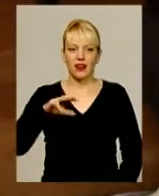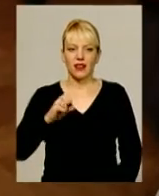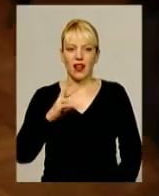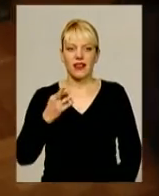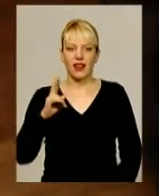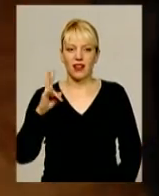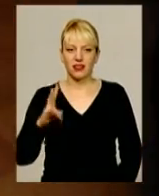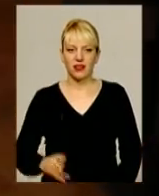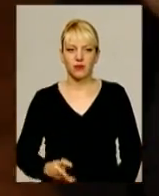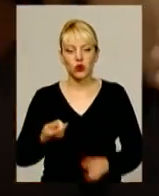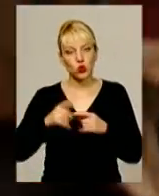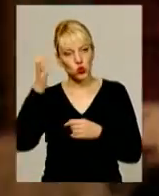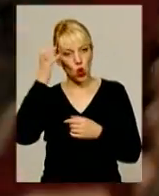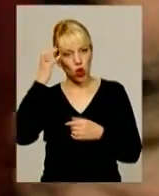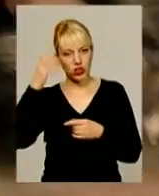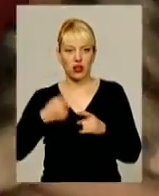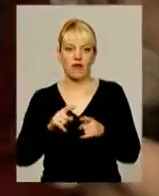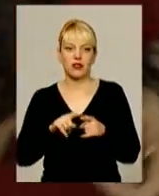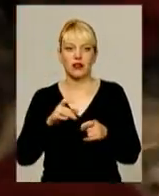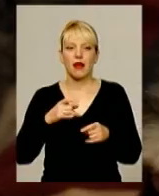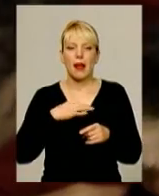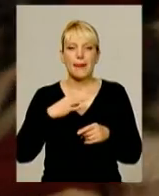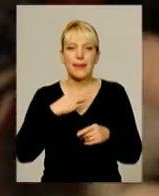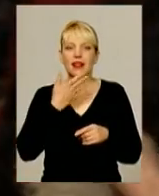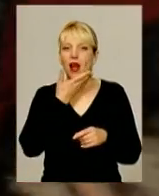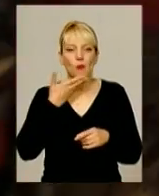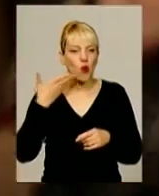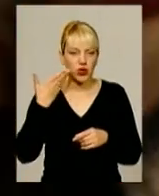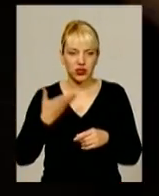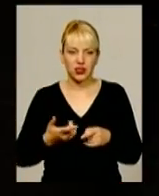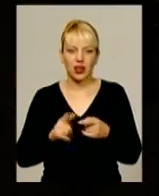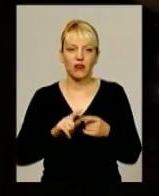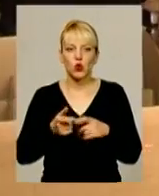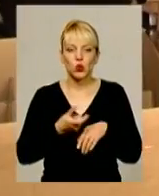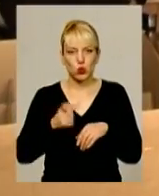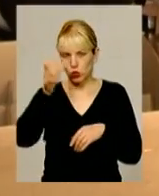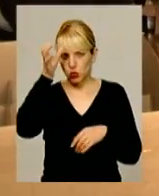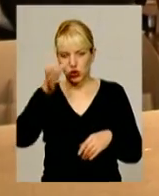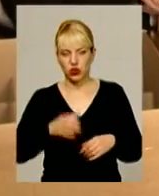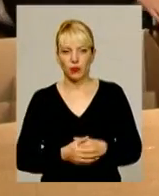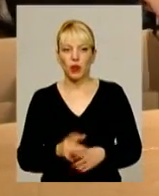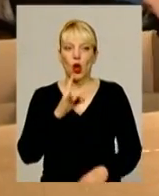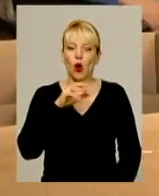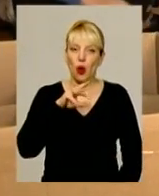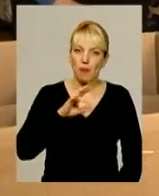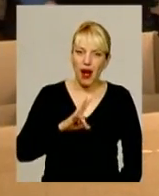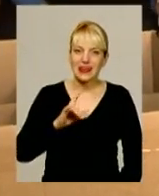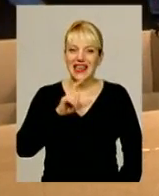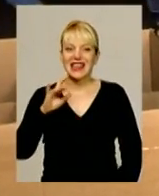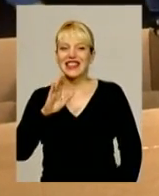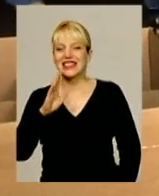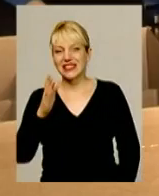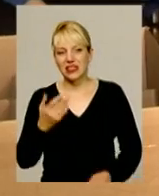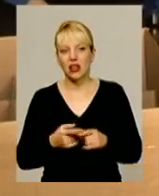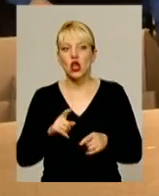Він чернявий, біла борідка гарна. Він дуже розумний. Роман та Христина незабаром самі